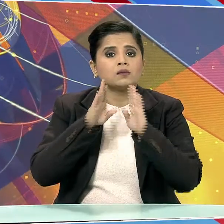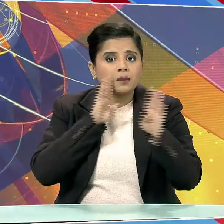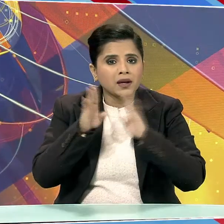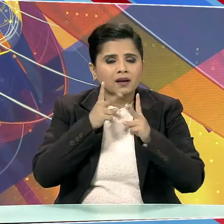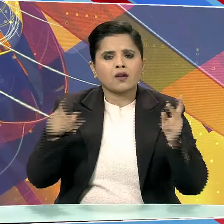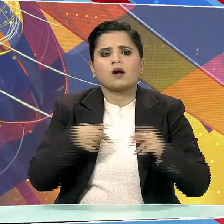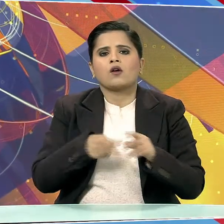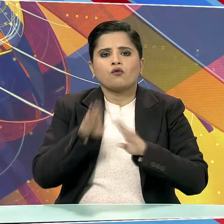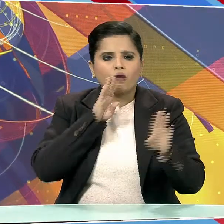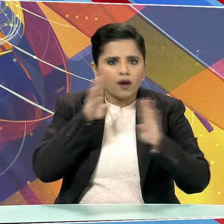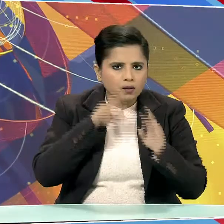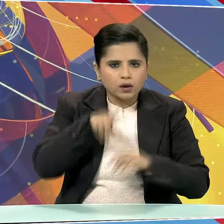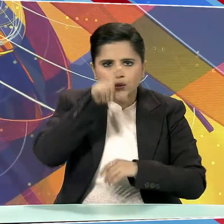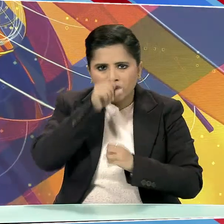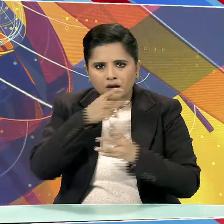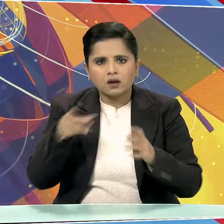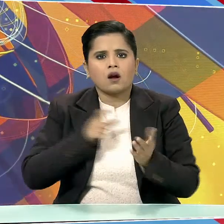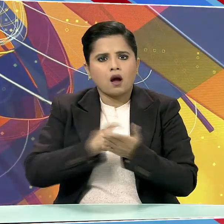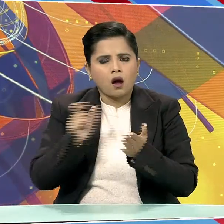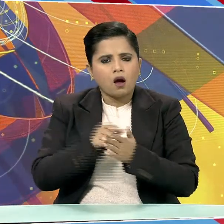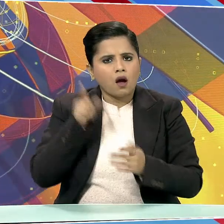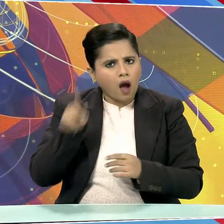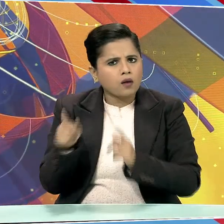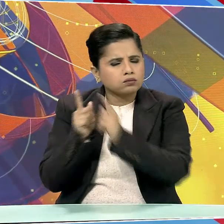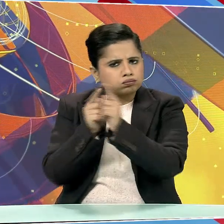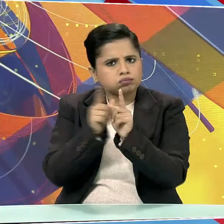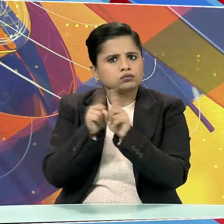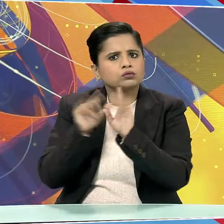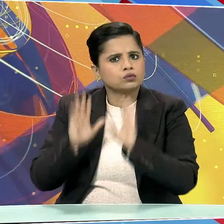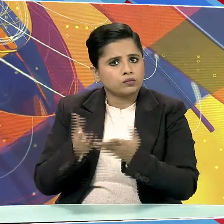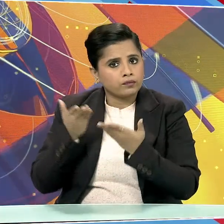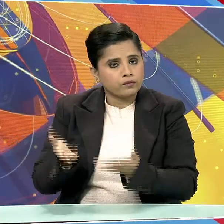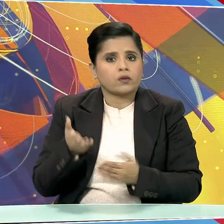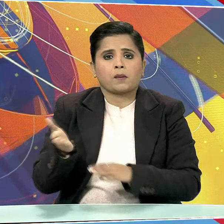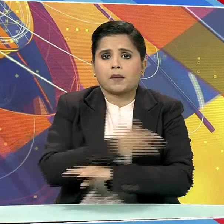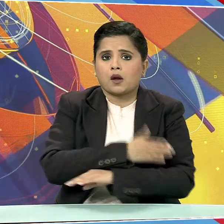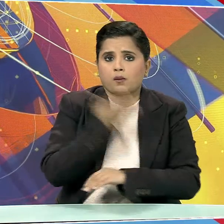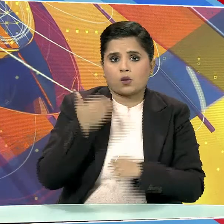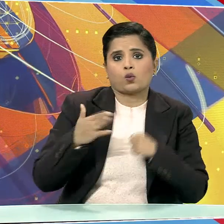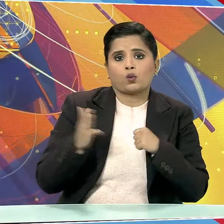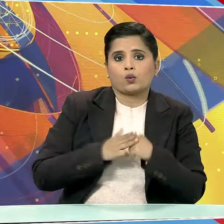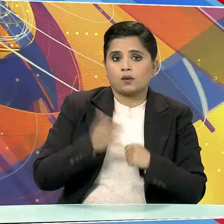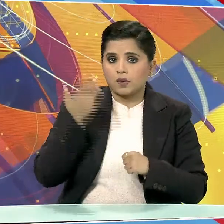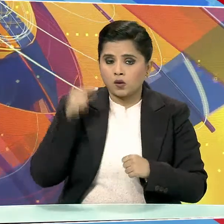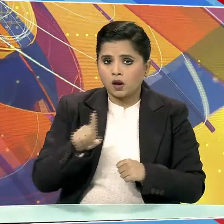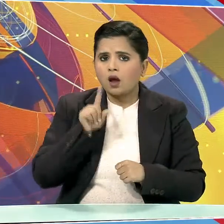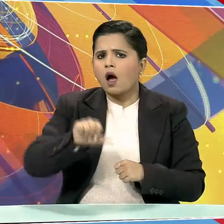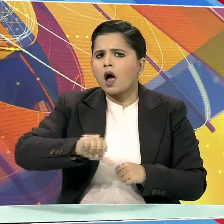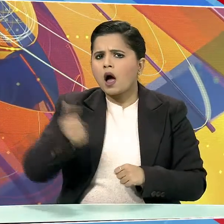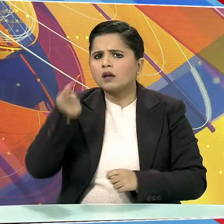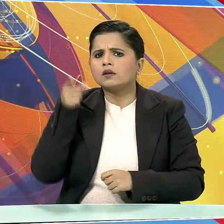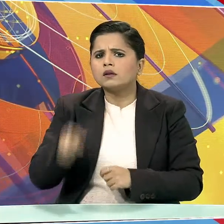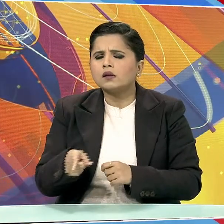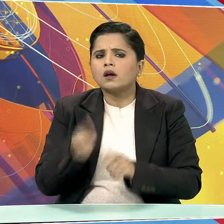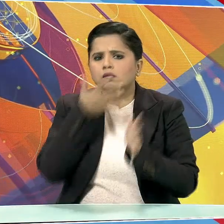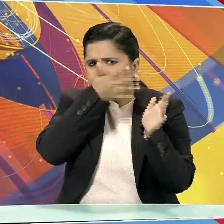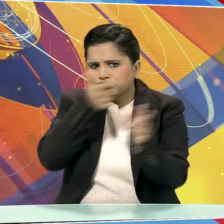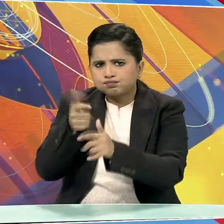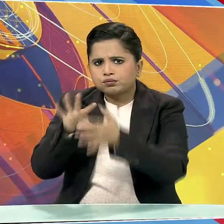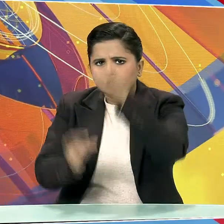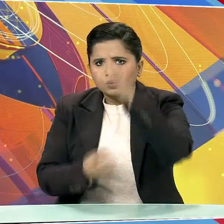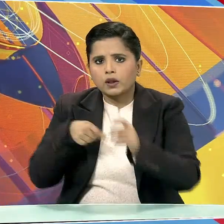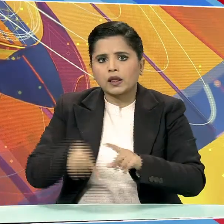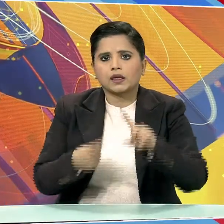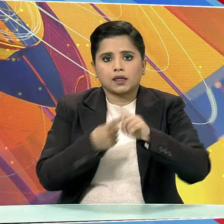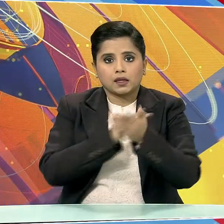के जरिये साजिश रचने में शामिल है। इससे पहले केंद्र ने ब्रस्पति बार को एक अन्य आतंकी संगठन दा